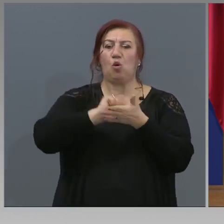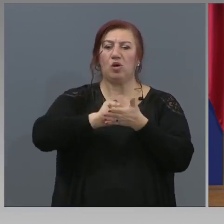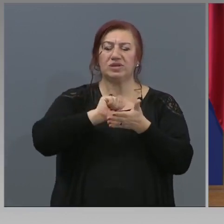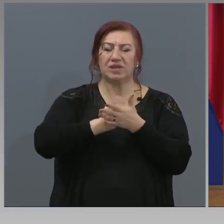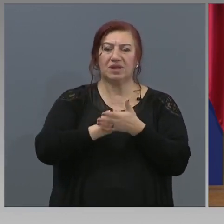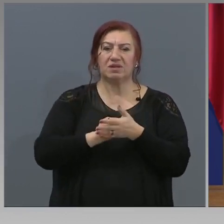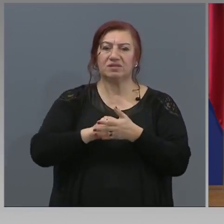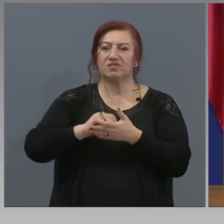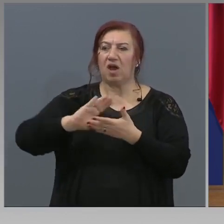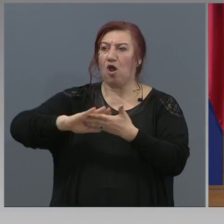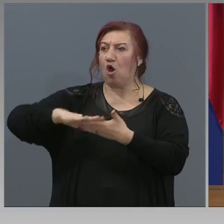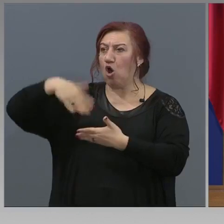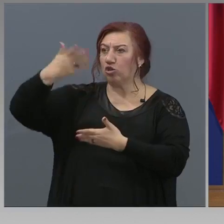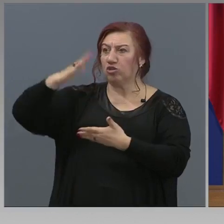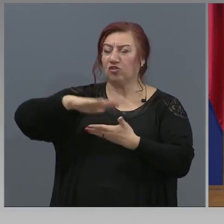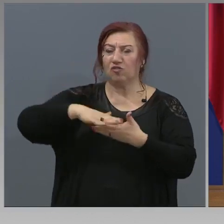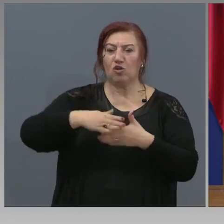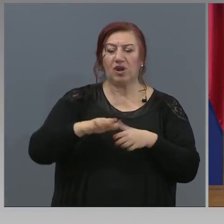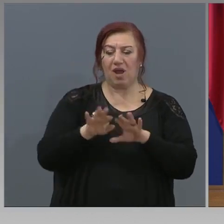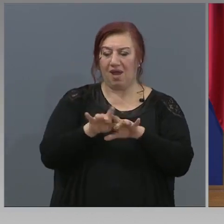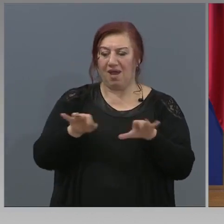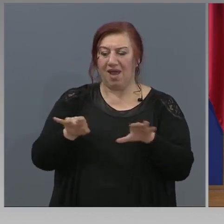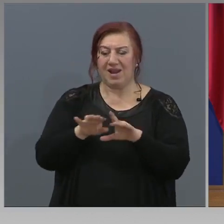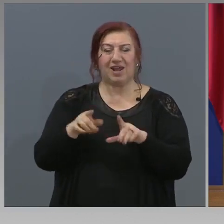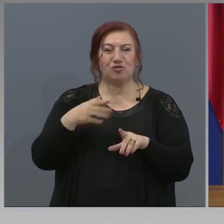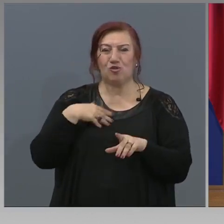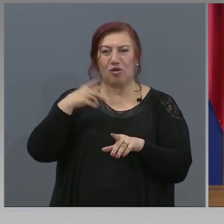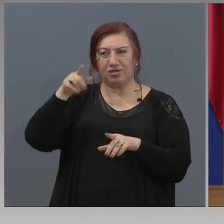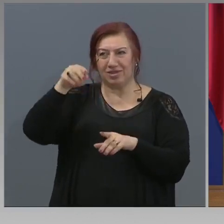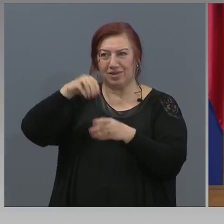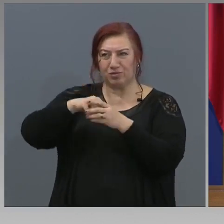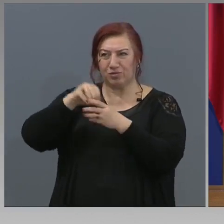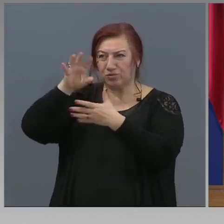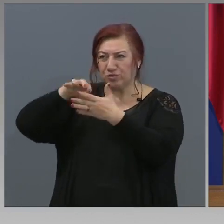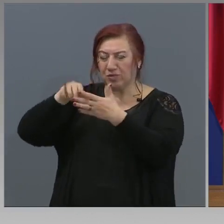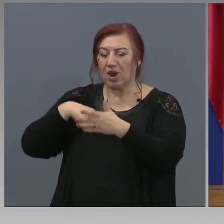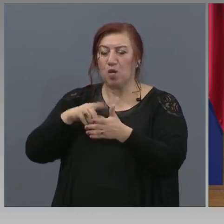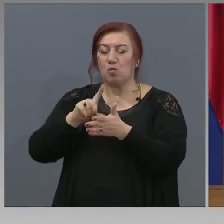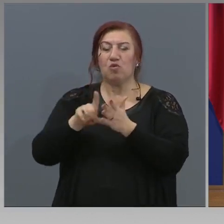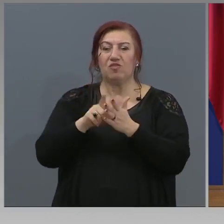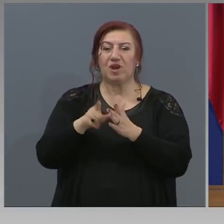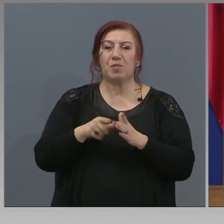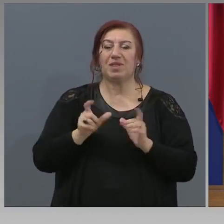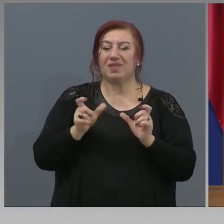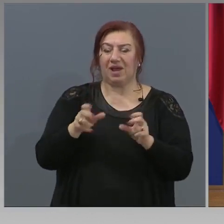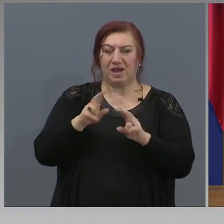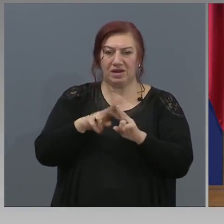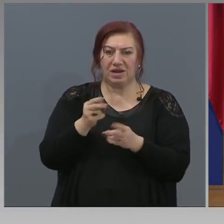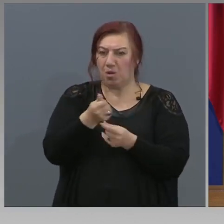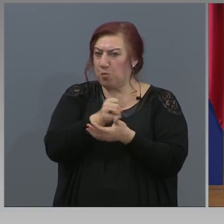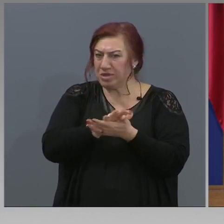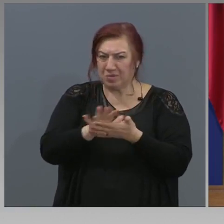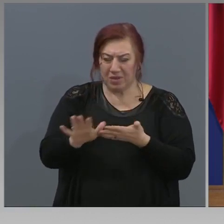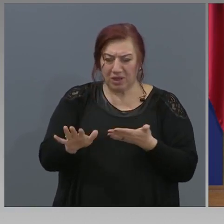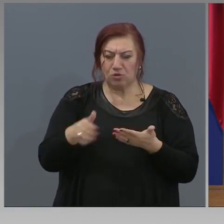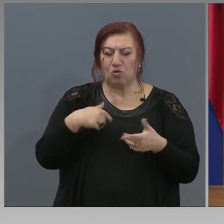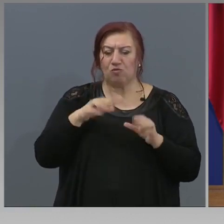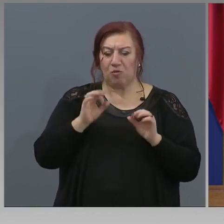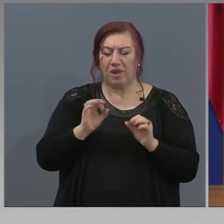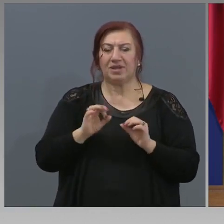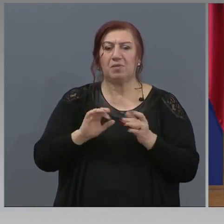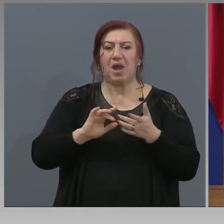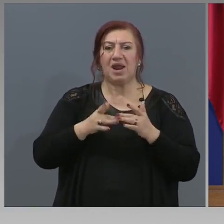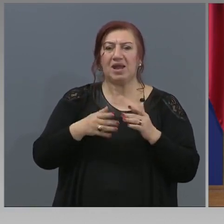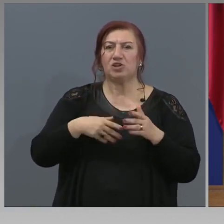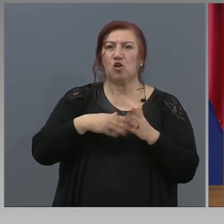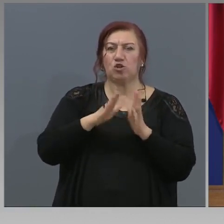си ресурси по време на карантината и в момента и електронни учебници, най-вече